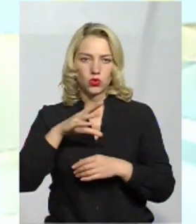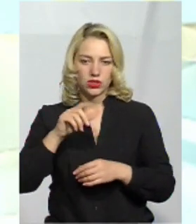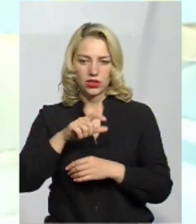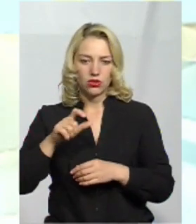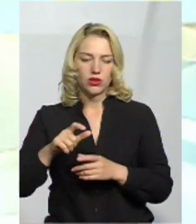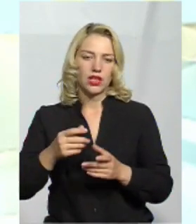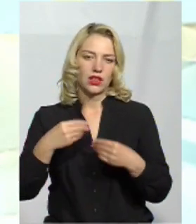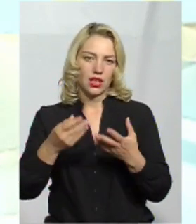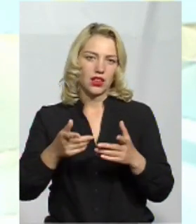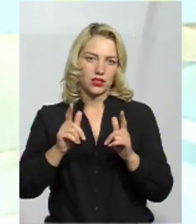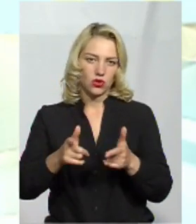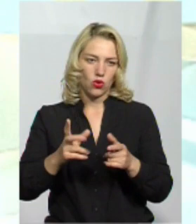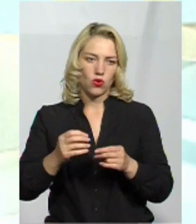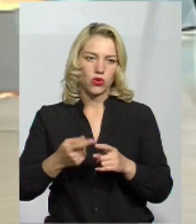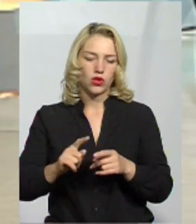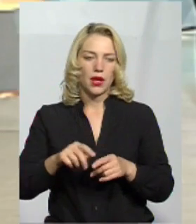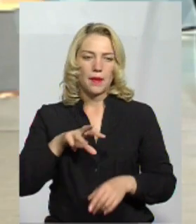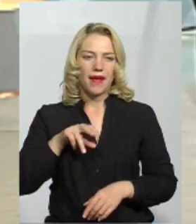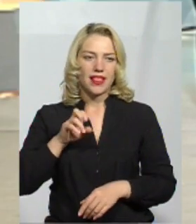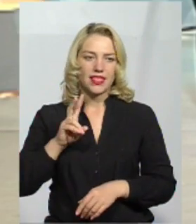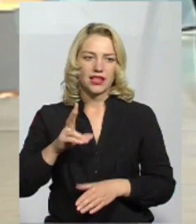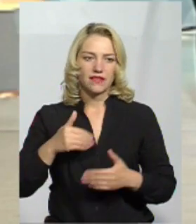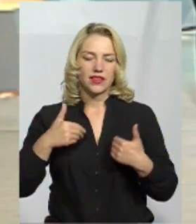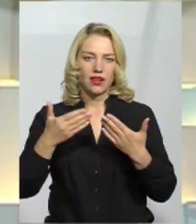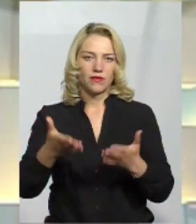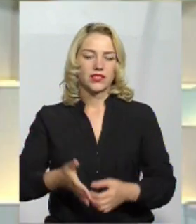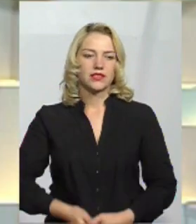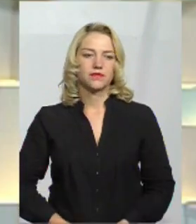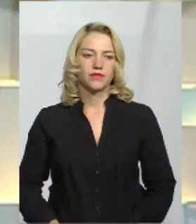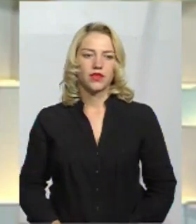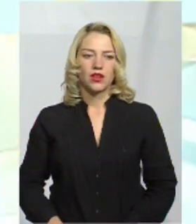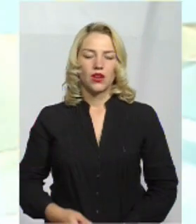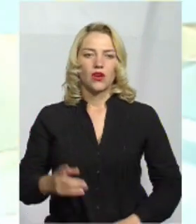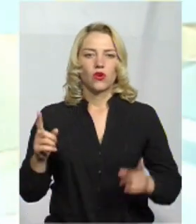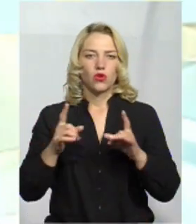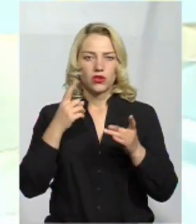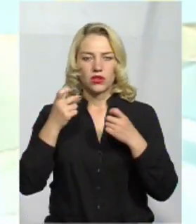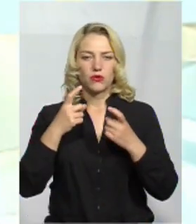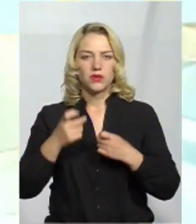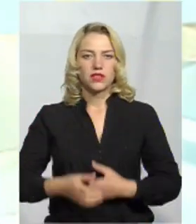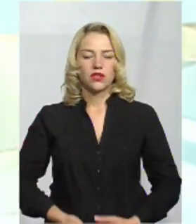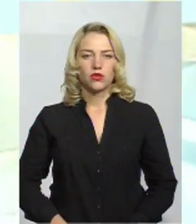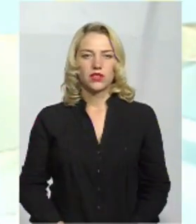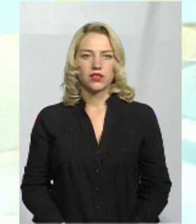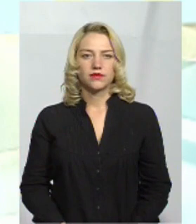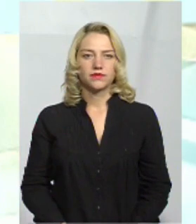співбесіди. І перший за альфавітом Олександр Мельник, вітаю вас. Вітаю. Прошу, коротка інформаційна довідка.